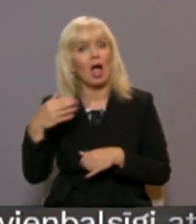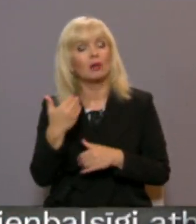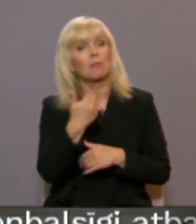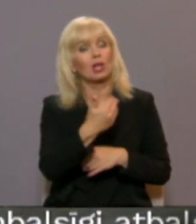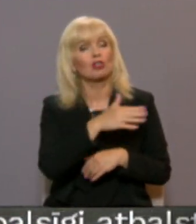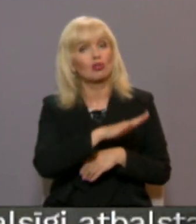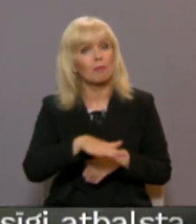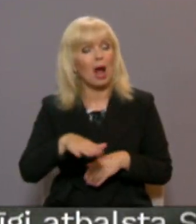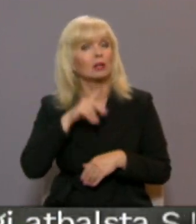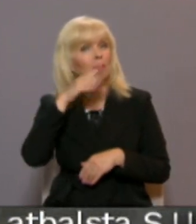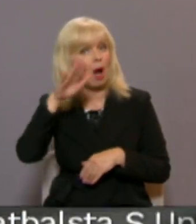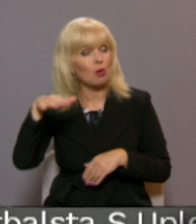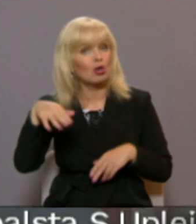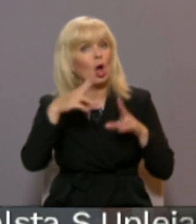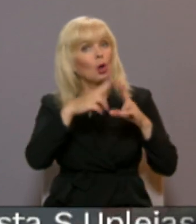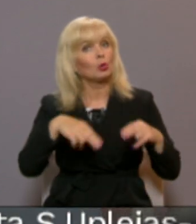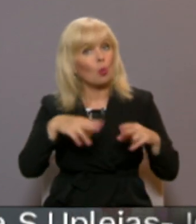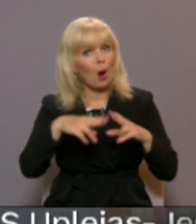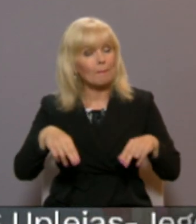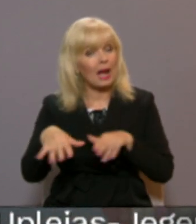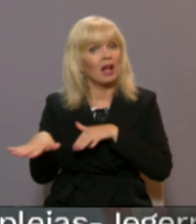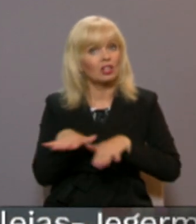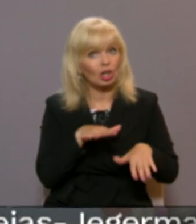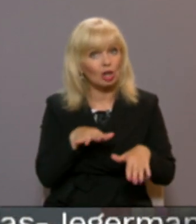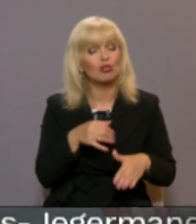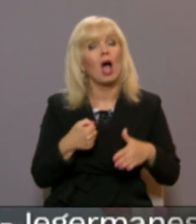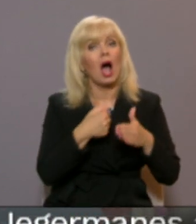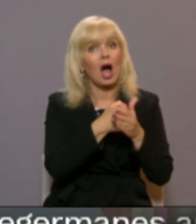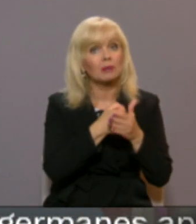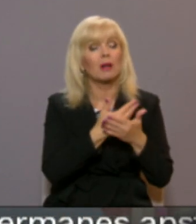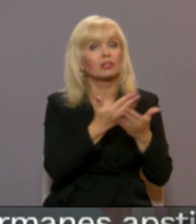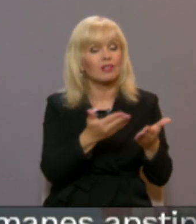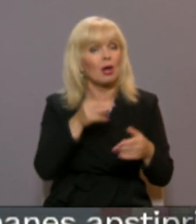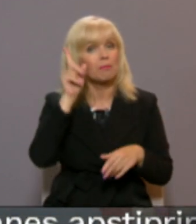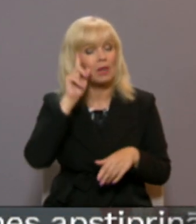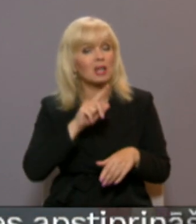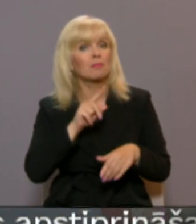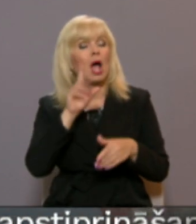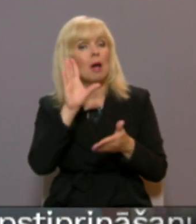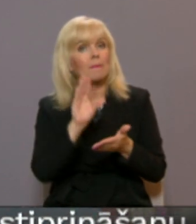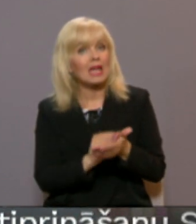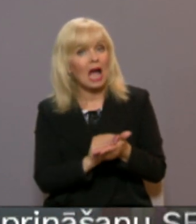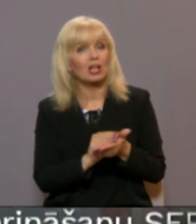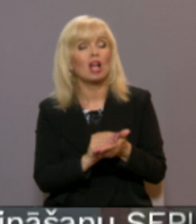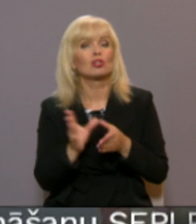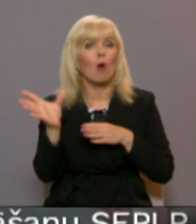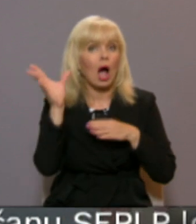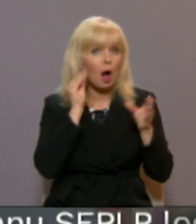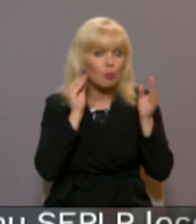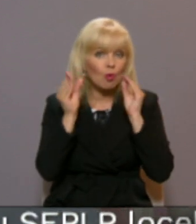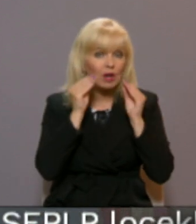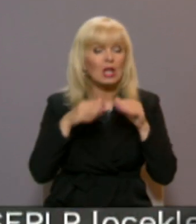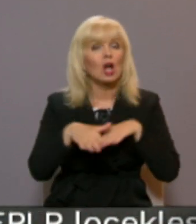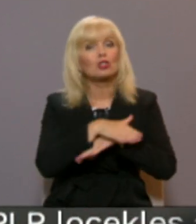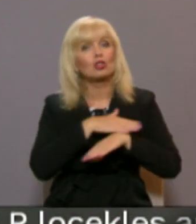jauniešu nometņu rīkošanai. Tas ir atbalsts gan prasņu, gan kompetenču apguvēju, kā arī socializēšanās,